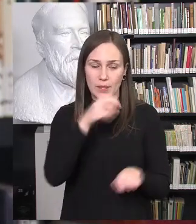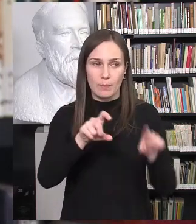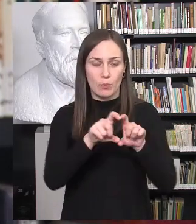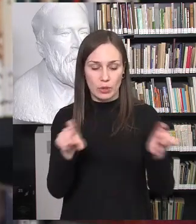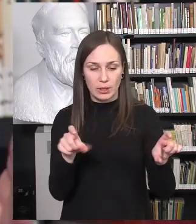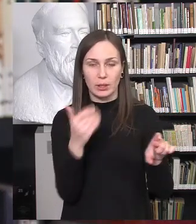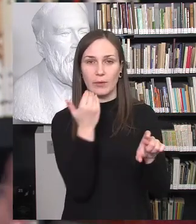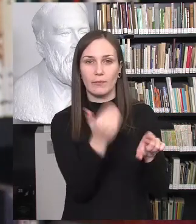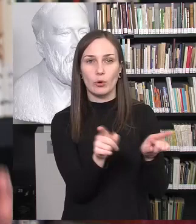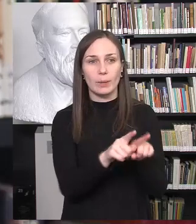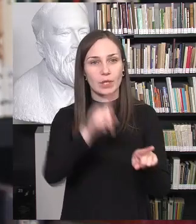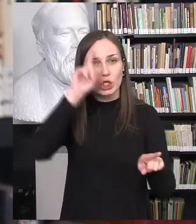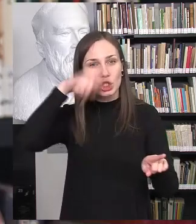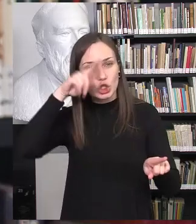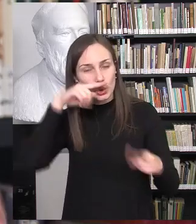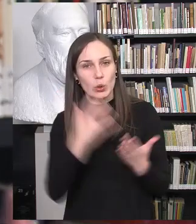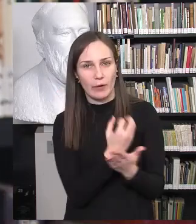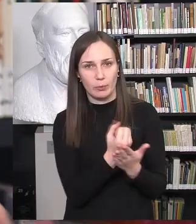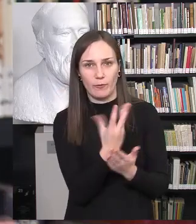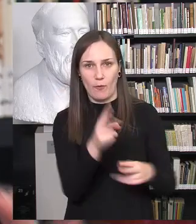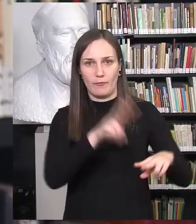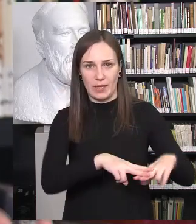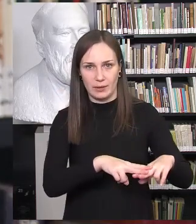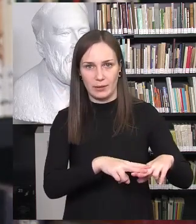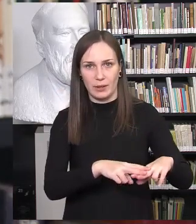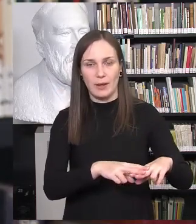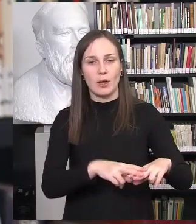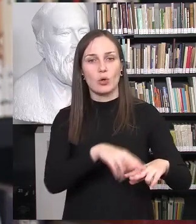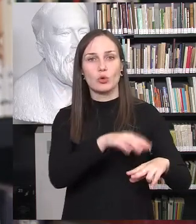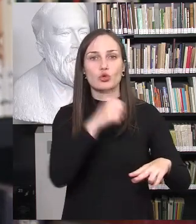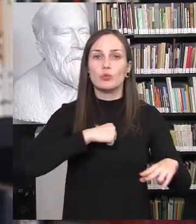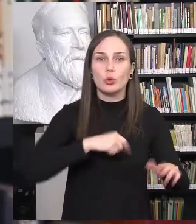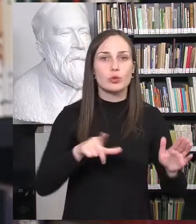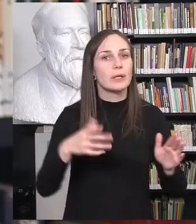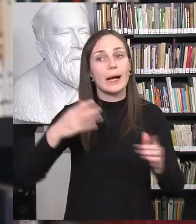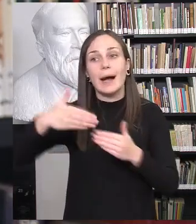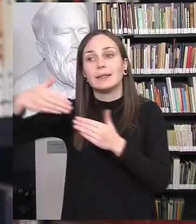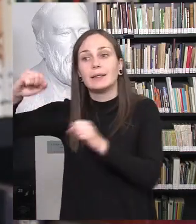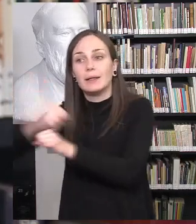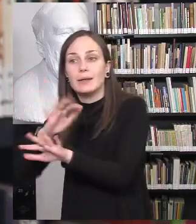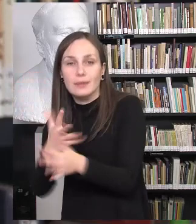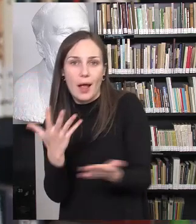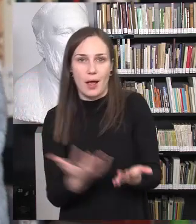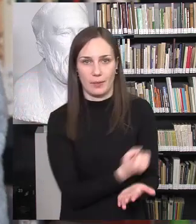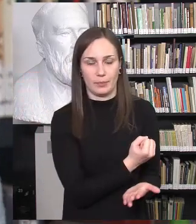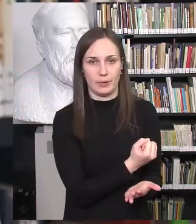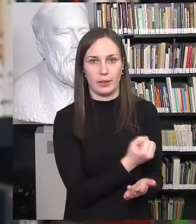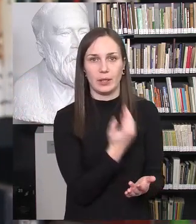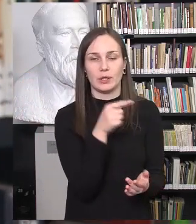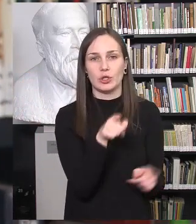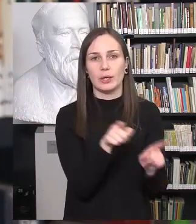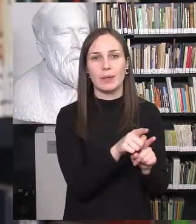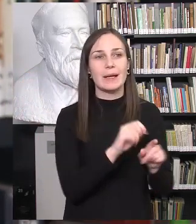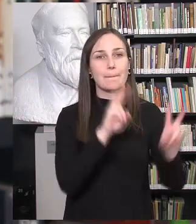na, tai yra žinių gavimo kalvė, ten, kur žmogus turėtų gauti visą žinius, kokiu jam reikės. Ir tai nėra tik, na, buvo gažiai pavadinta